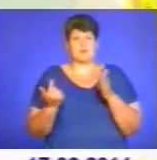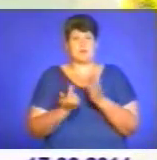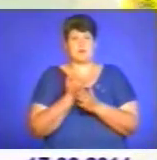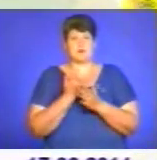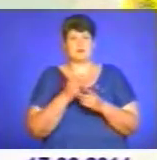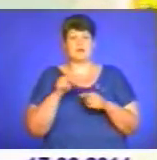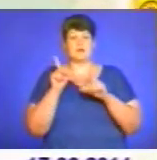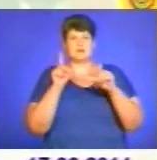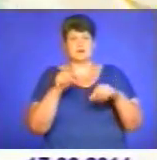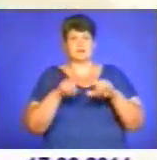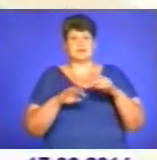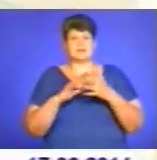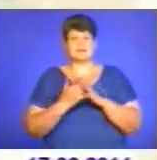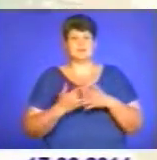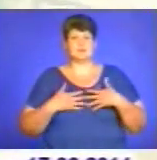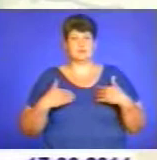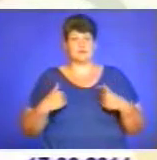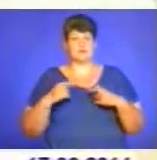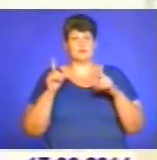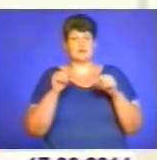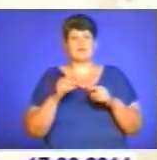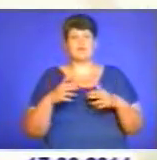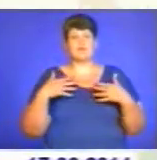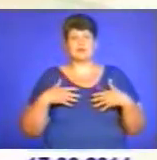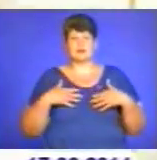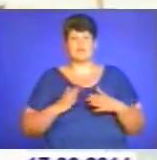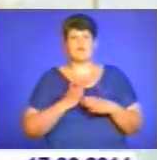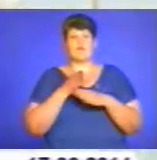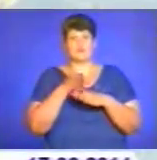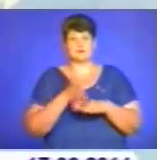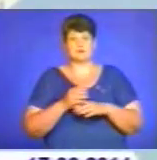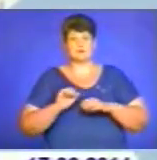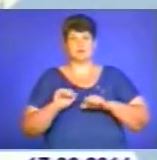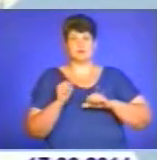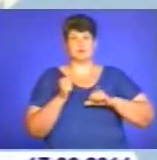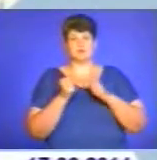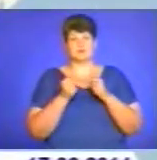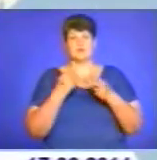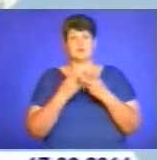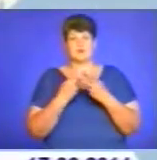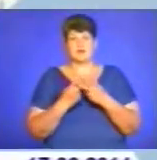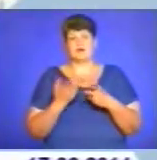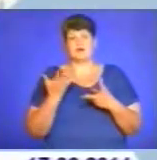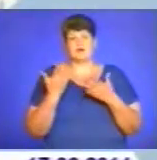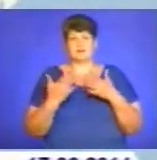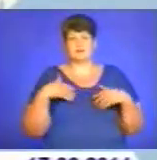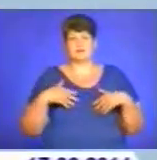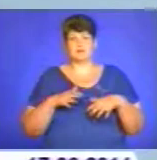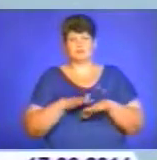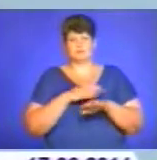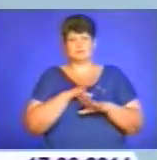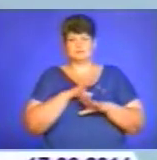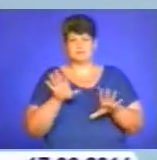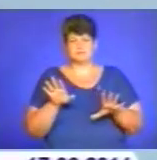не поспішав. Подався у Крим в гості до знайомого, з яким потоваришувався у в'язниці. Та на півострові довго не затримався. Після анексії